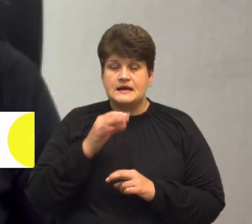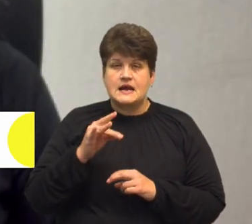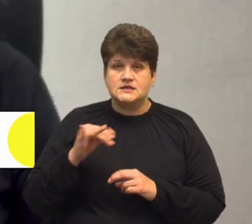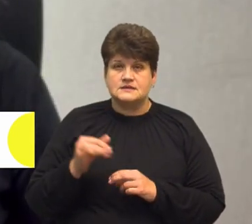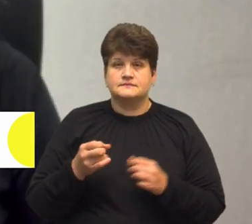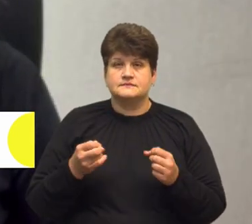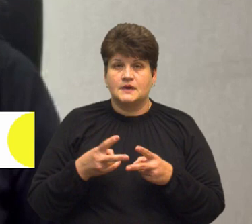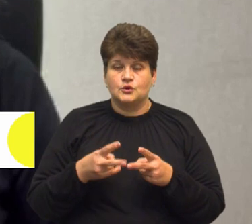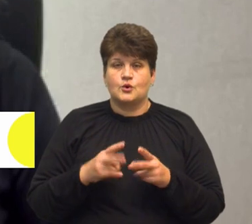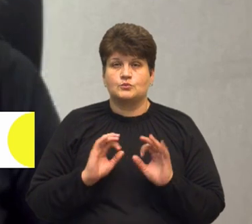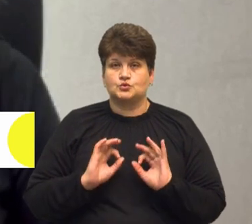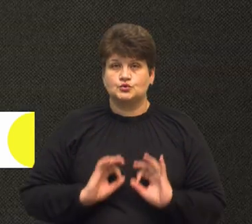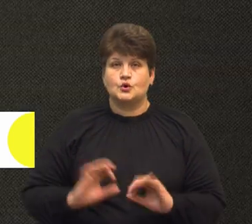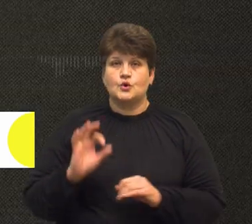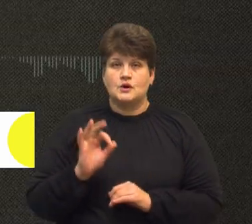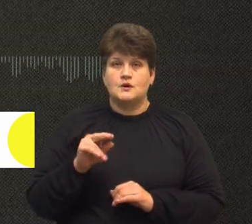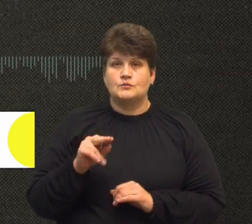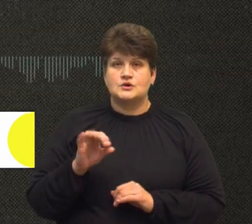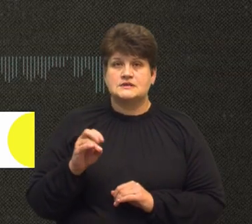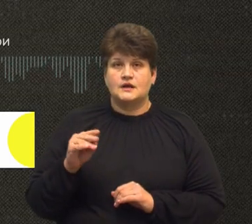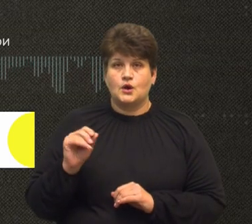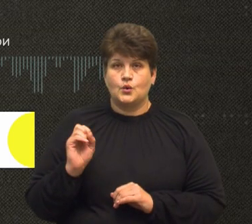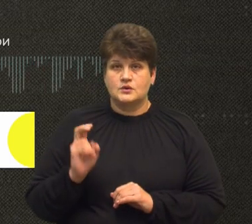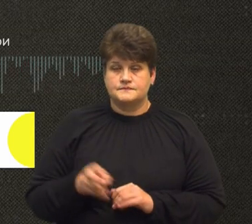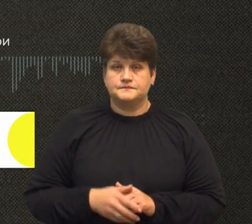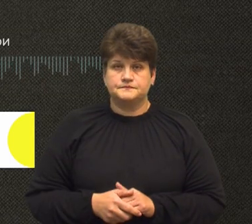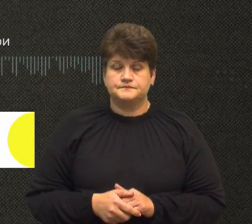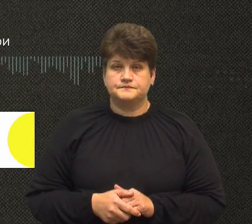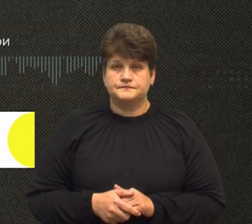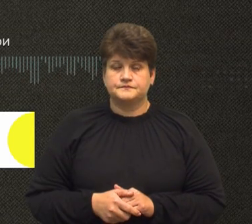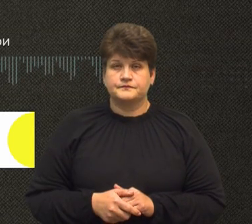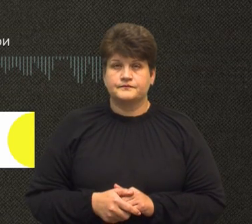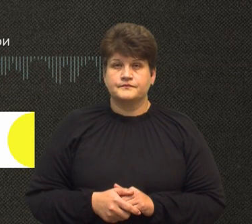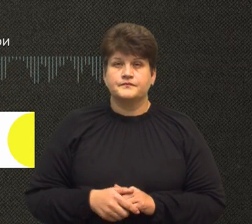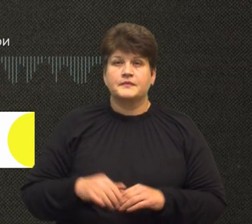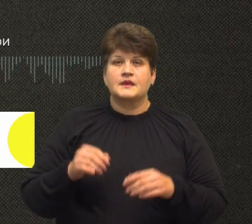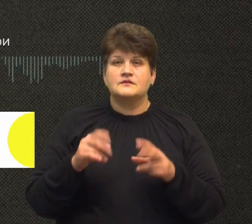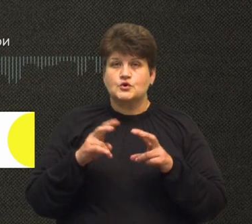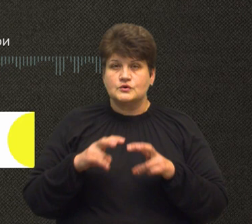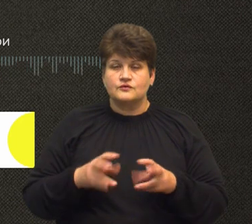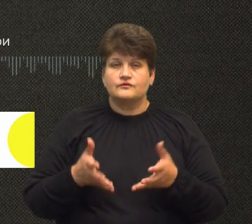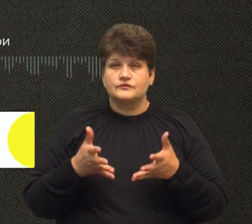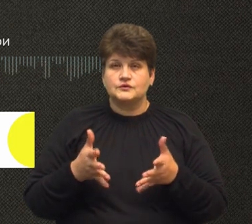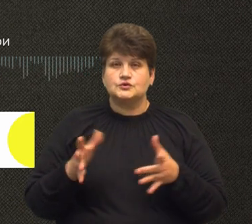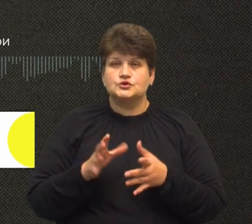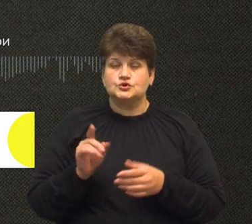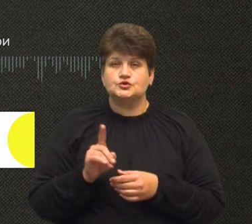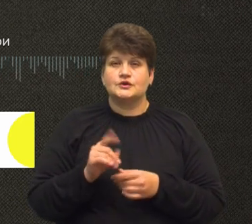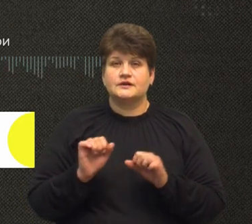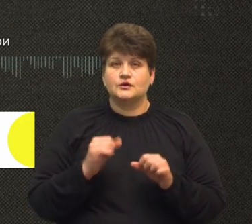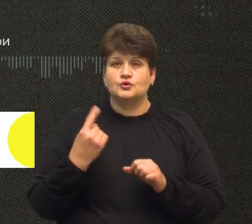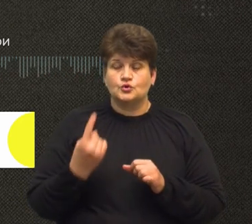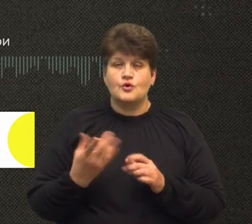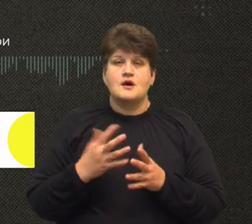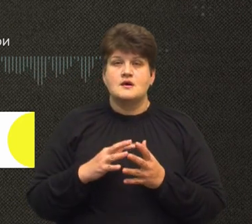антикорупційної прокуратури Ольга Постолюк. У мерах досудового розслідування встановлено, що керівник одного з аграрних